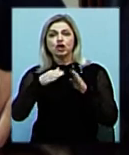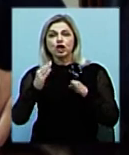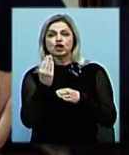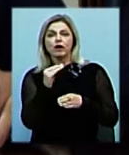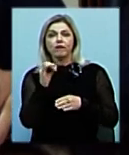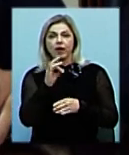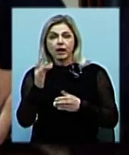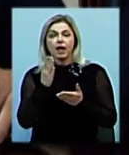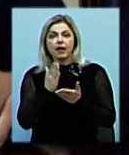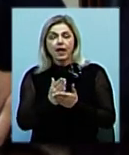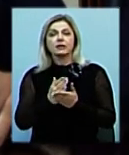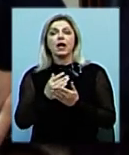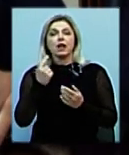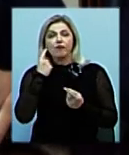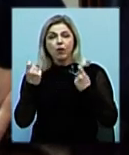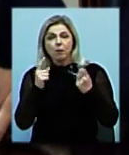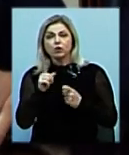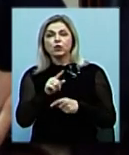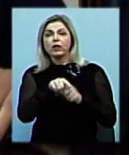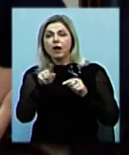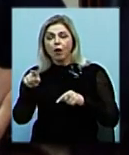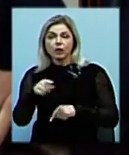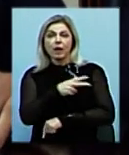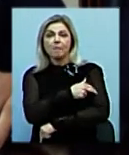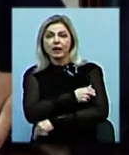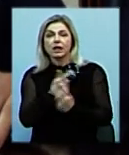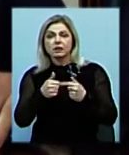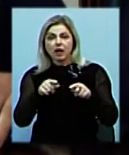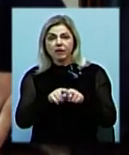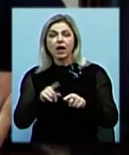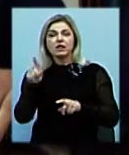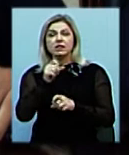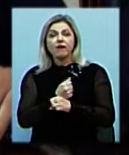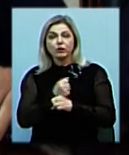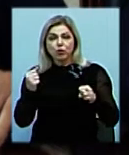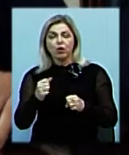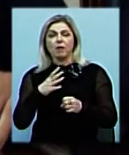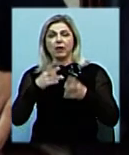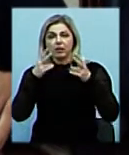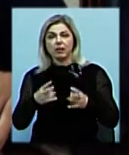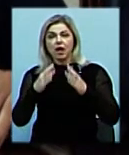інформація, що в деяких закладах медичних через вибухову хвилю, побиті вікна, постраждав дах.